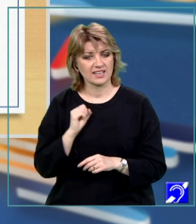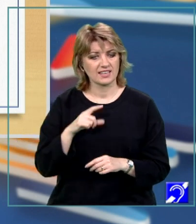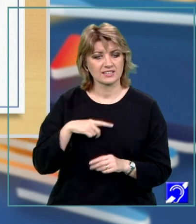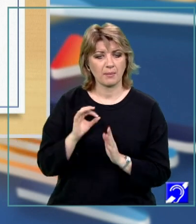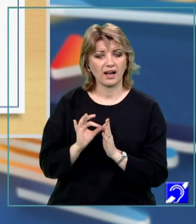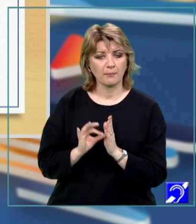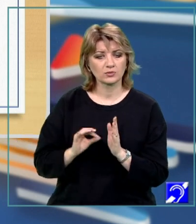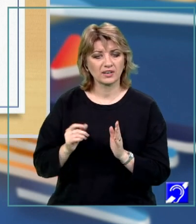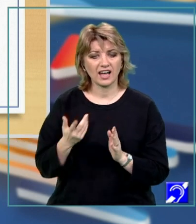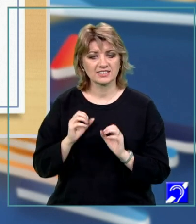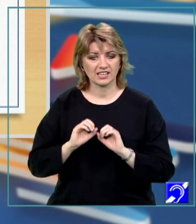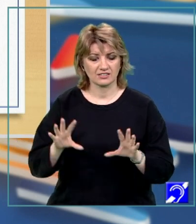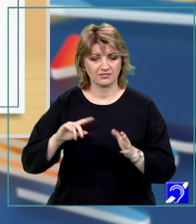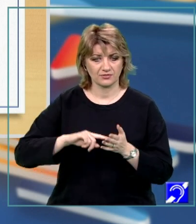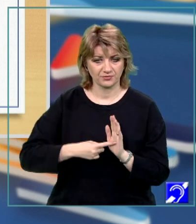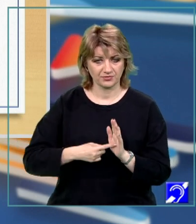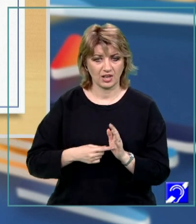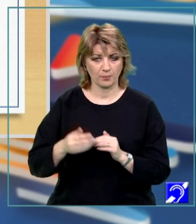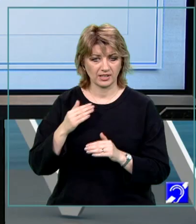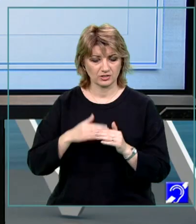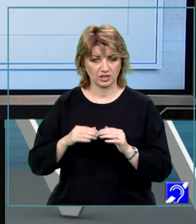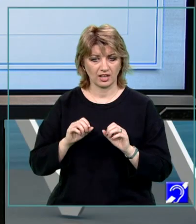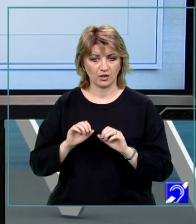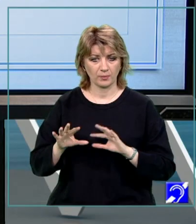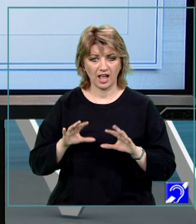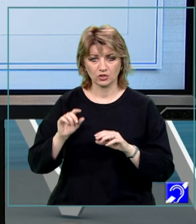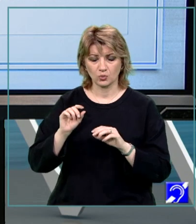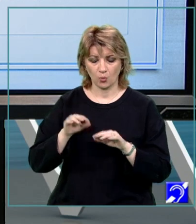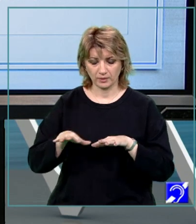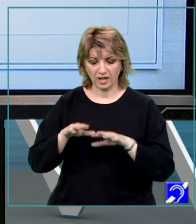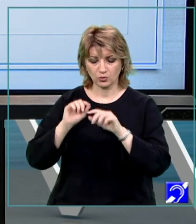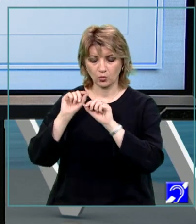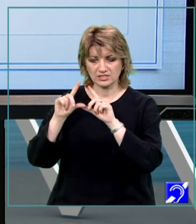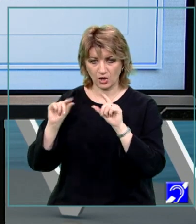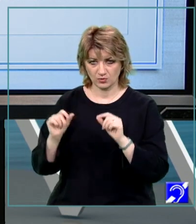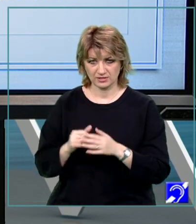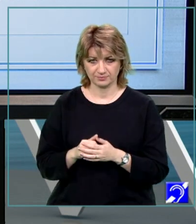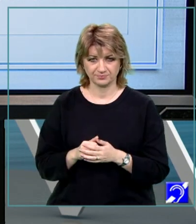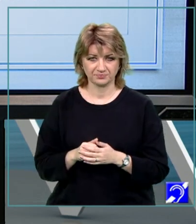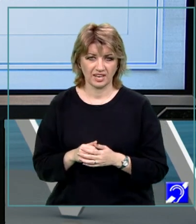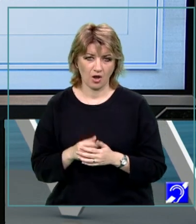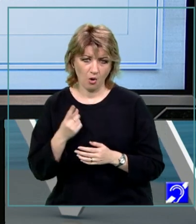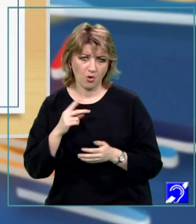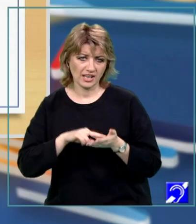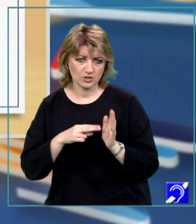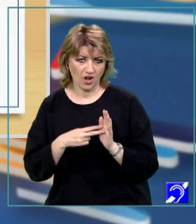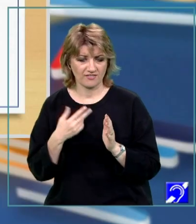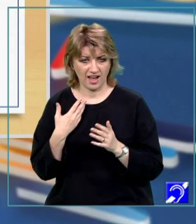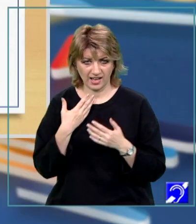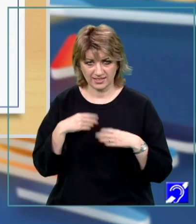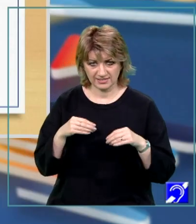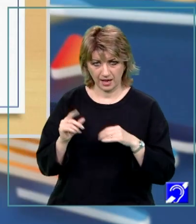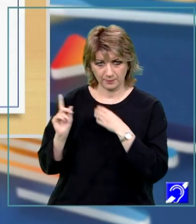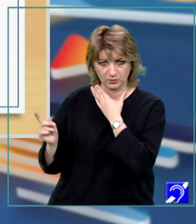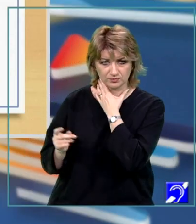parametru prin care se furnizează rezultatul, precedat de operatorul steluț. Vă propunem o rezolvare în limbajul de programare C++. Numele sub